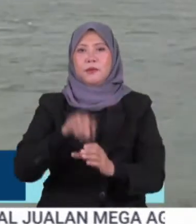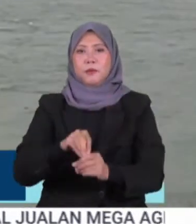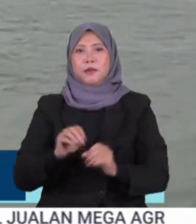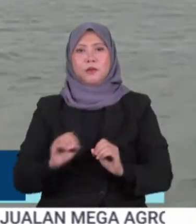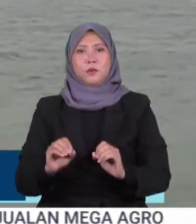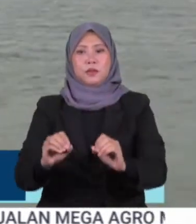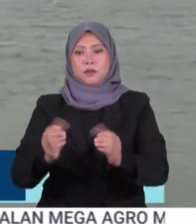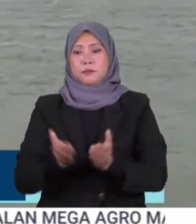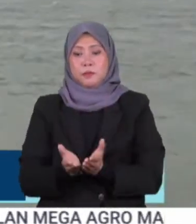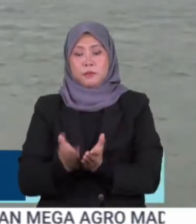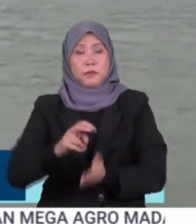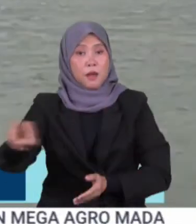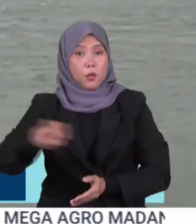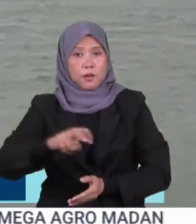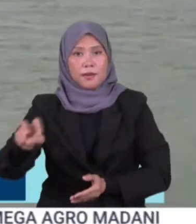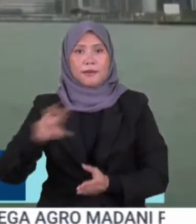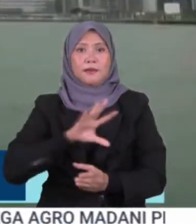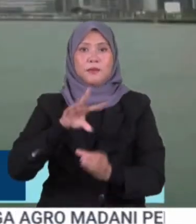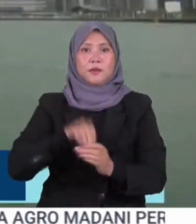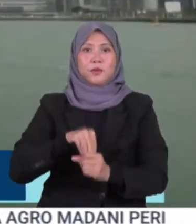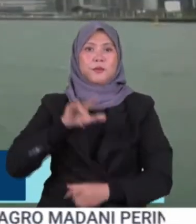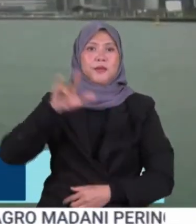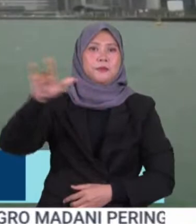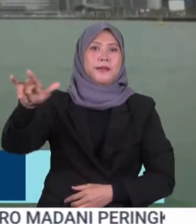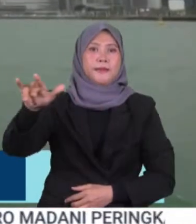operasi pengangkutan termasuk penerbangan